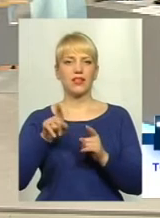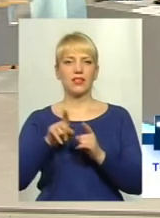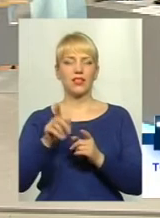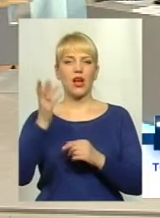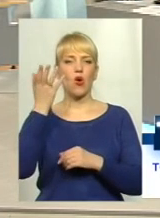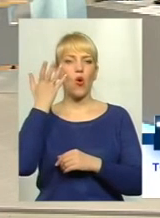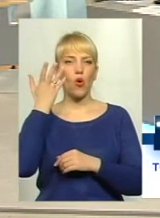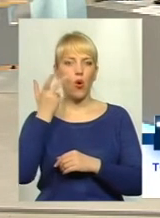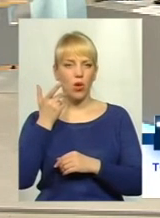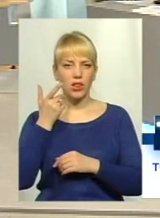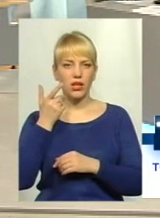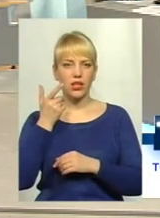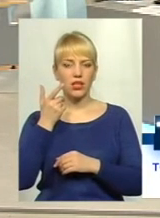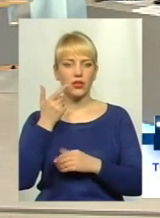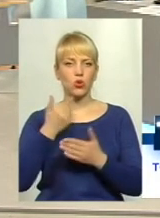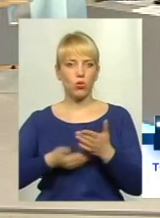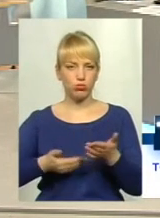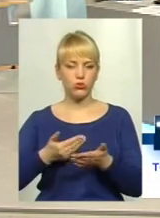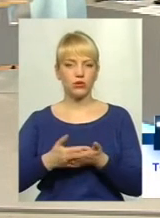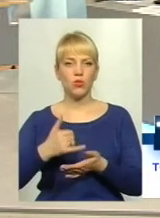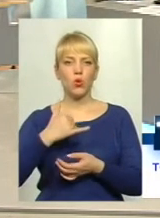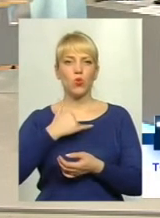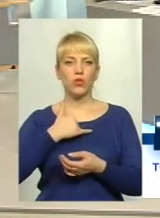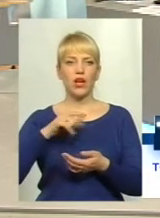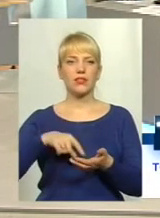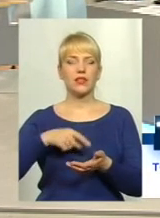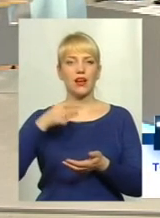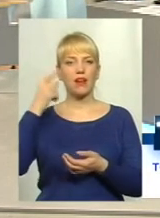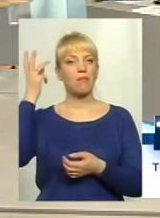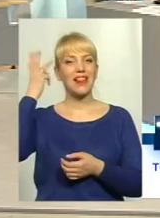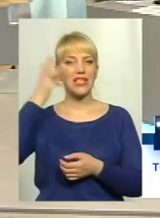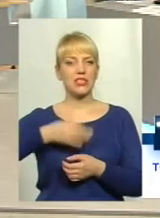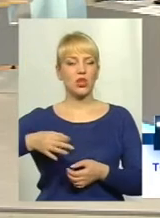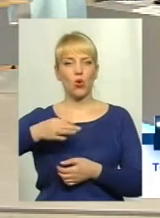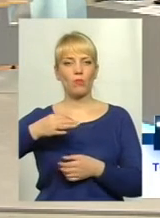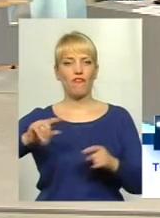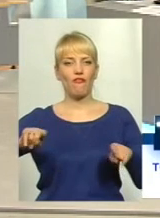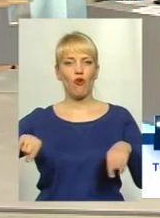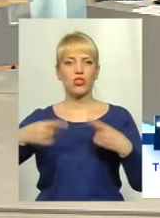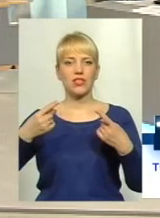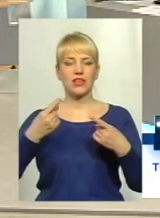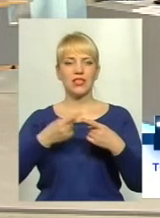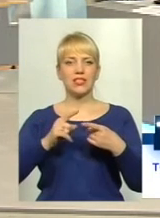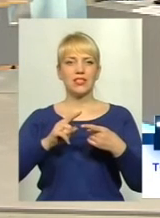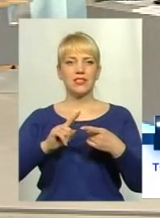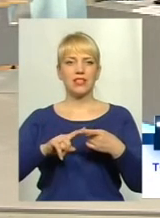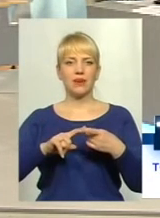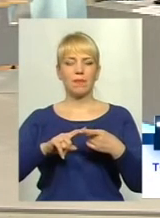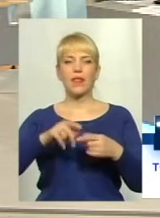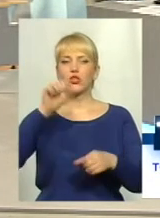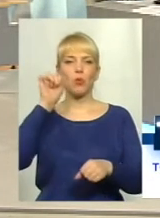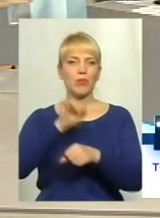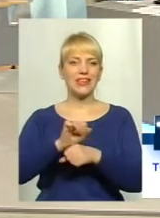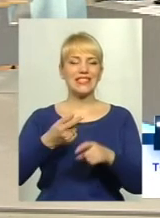коли, допустимо, у нас, даже в Хмельницькій області, остановиться ця тимова вахханалія.